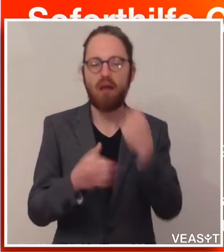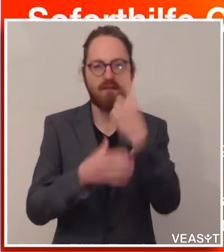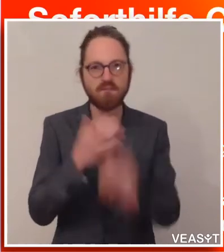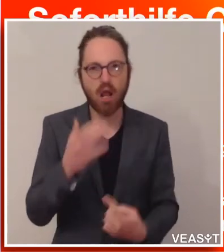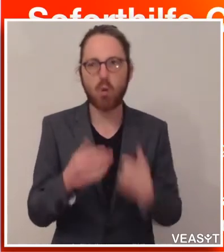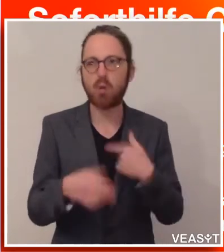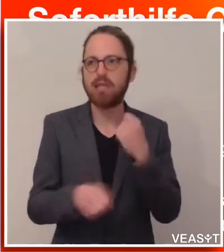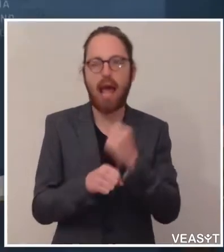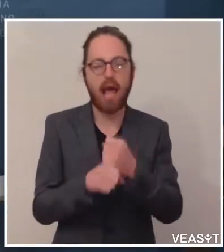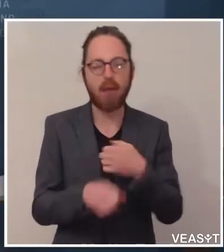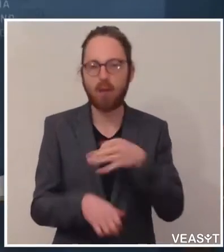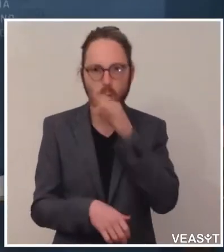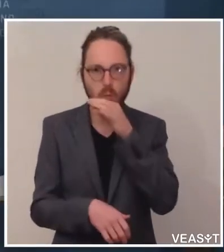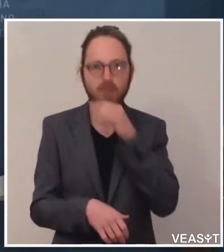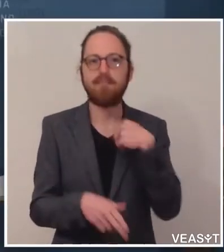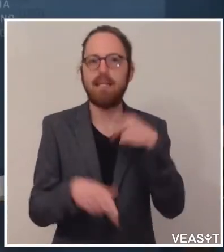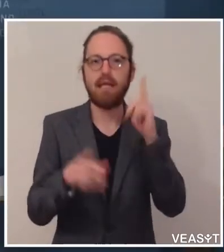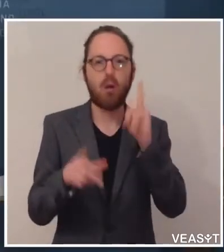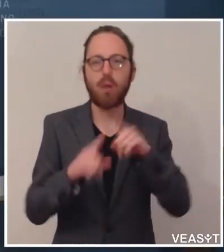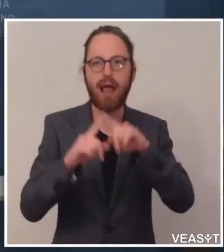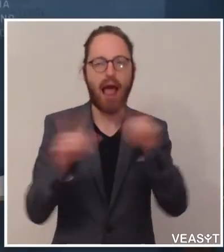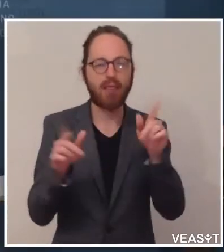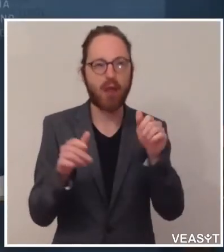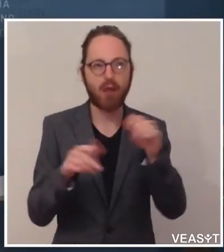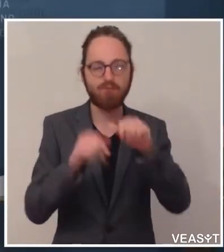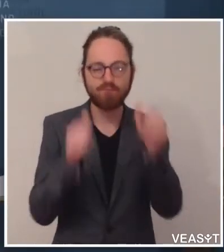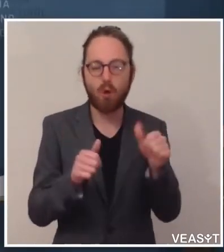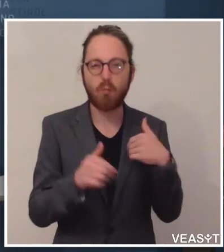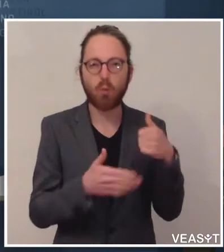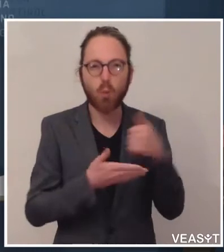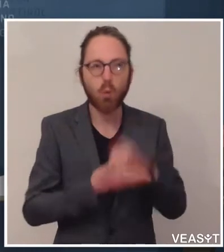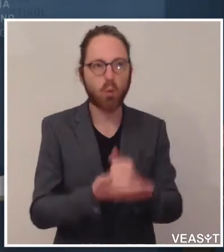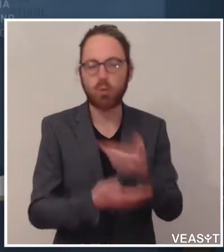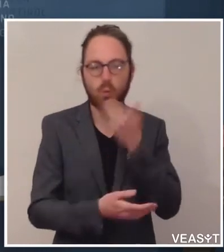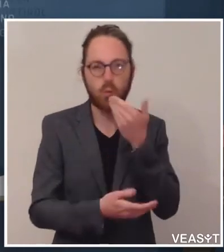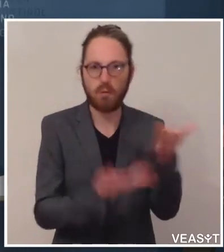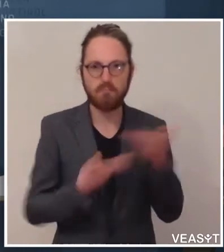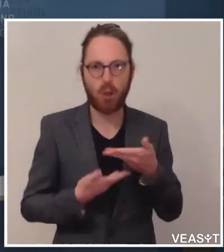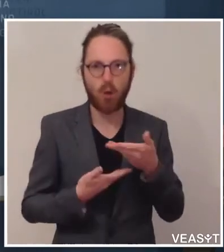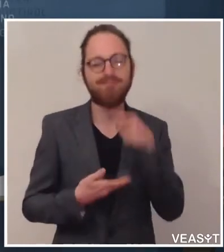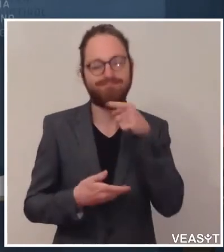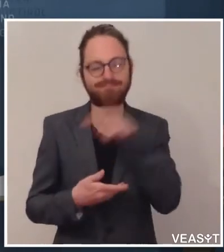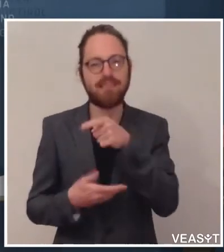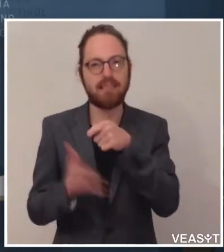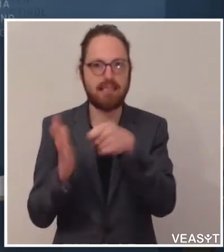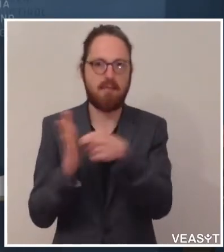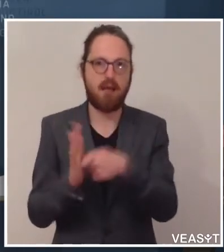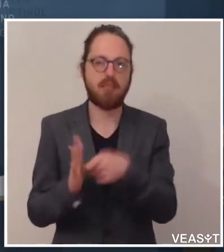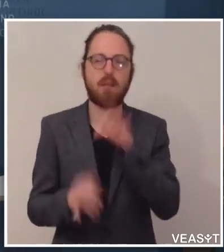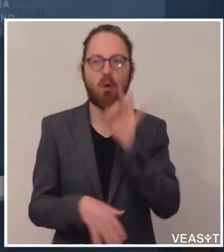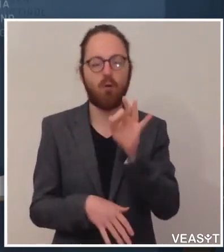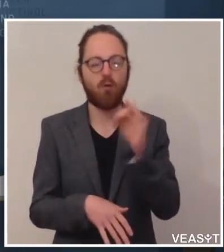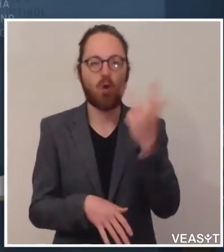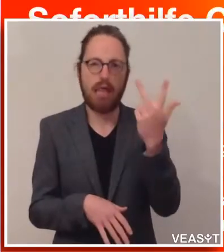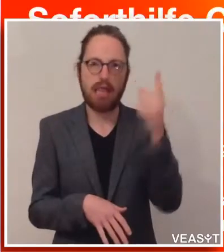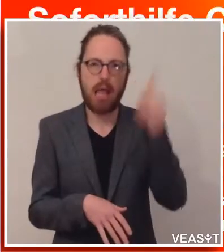und auch keine andere Form der Unterstützung erhalten. Die Maßnahme ist einmal grundsätzlich für drei Monate angelegt. Wie